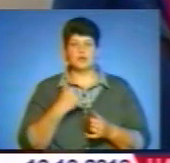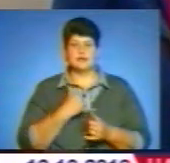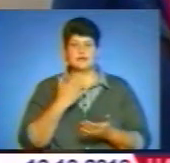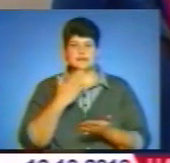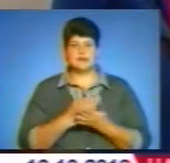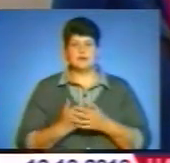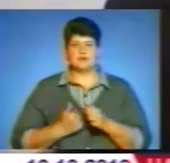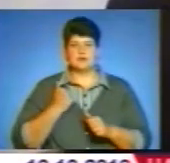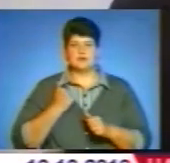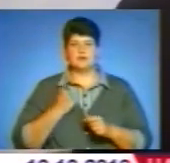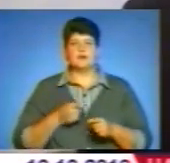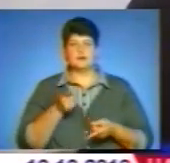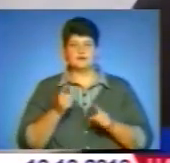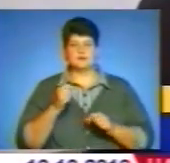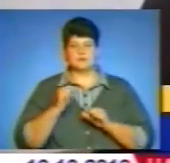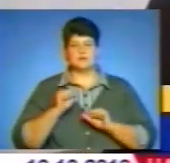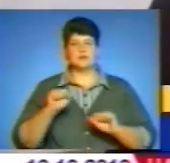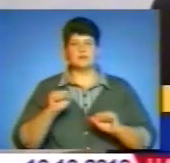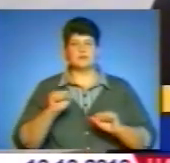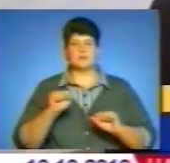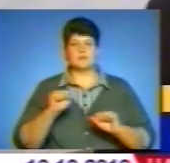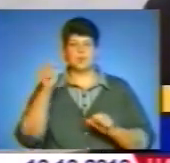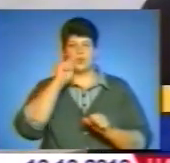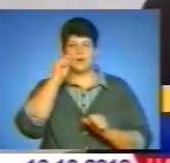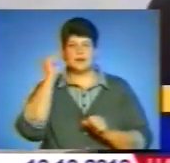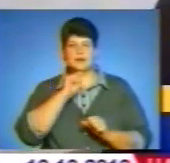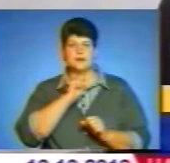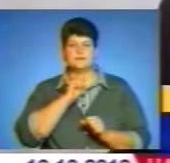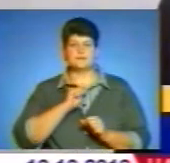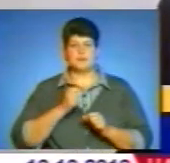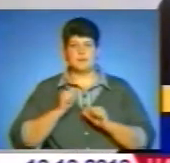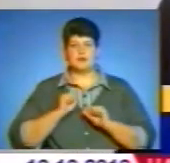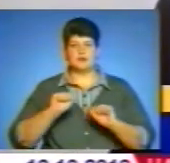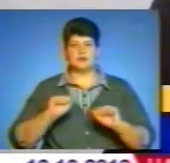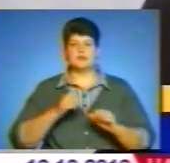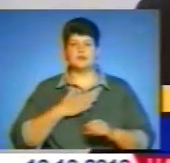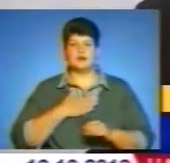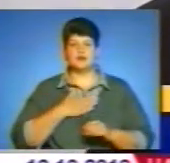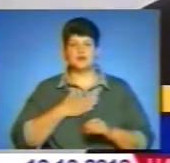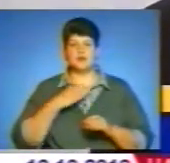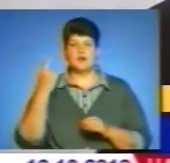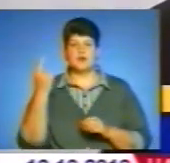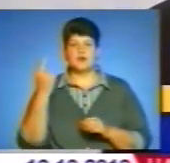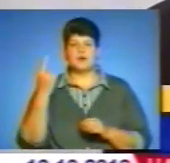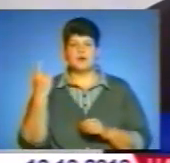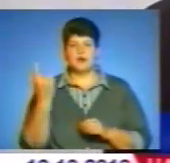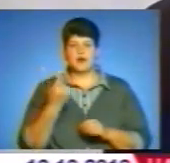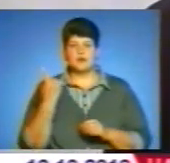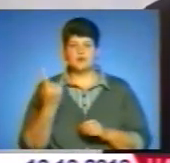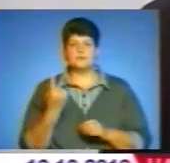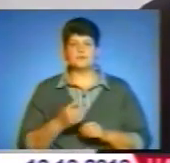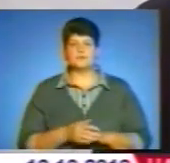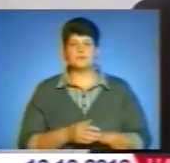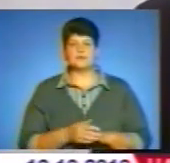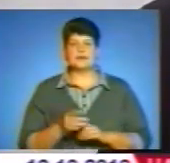Дивимося тобою, що ти такий у нас є, справжній патріот, патріот України,